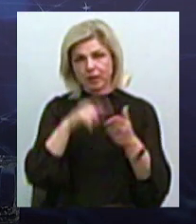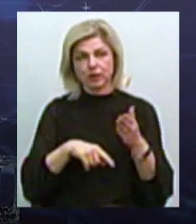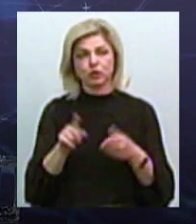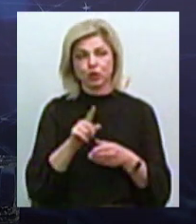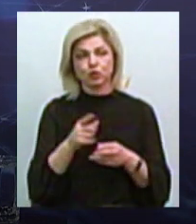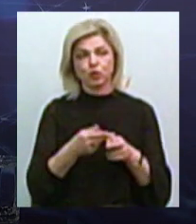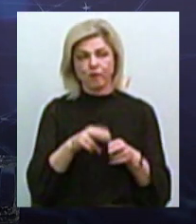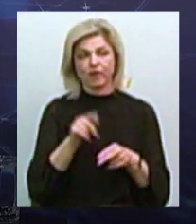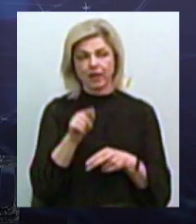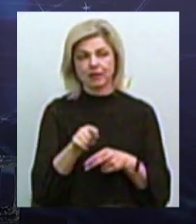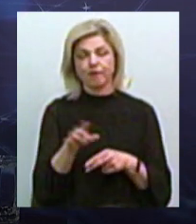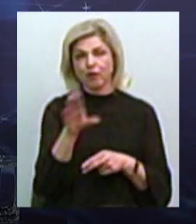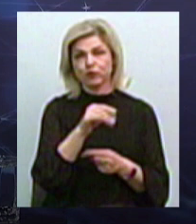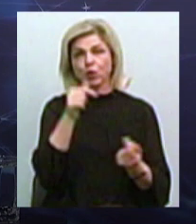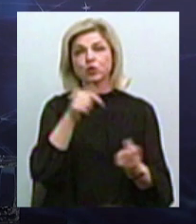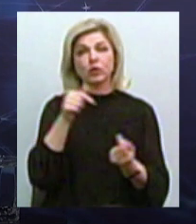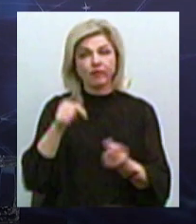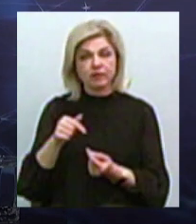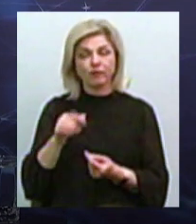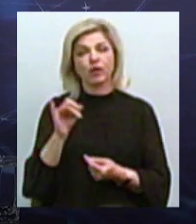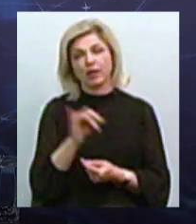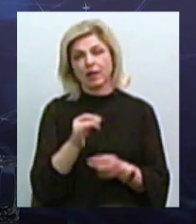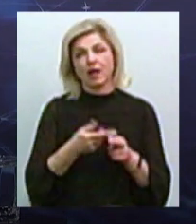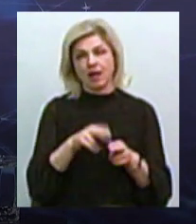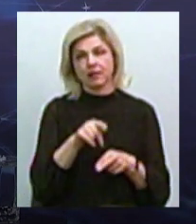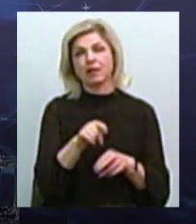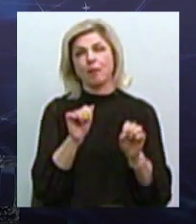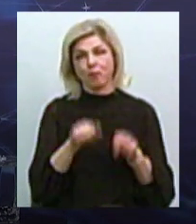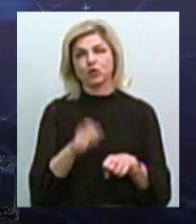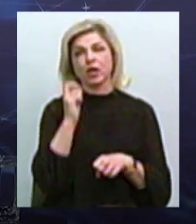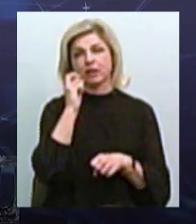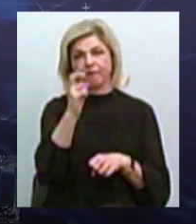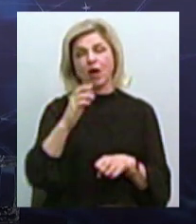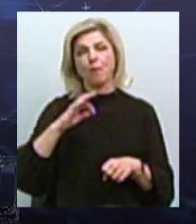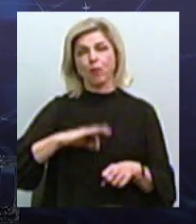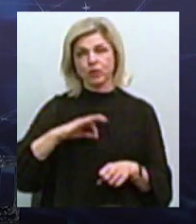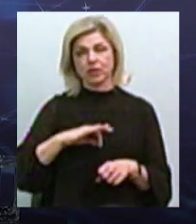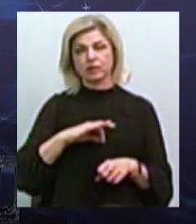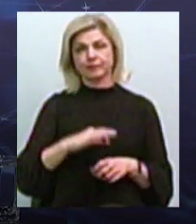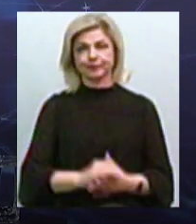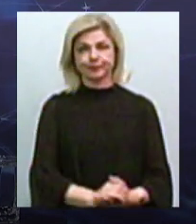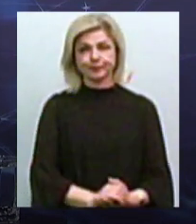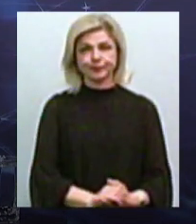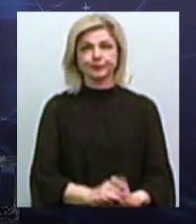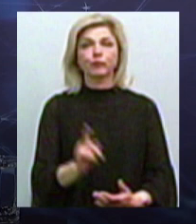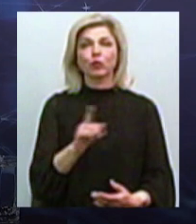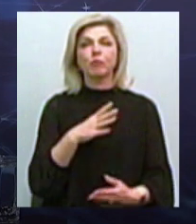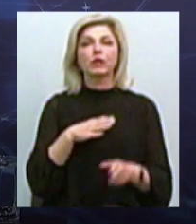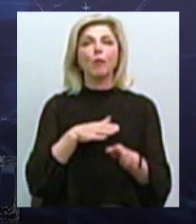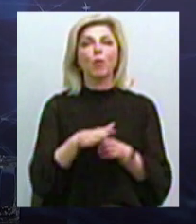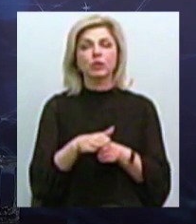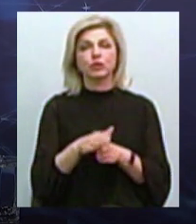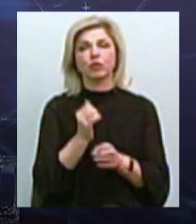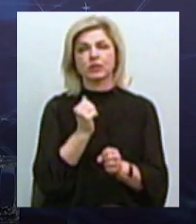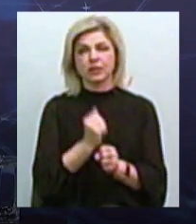все відповідає, і можна буде цим трамвайом використовуватися при експлуатації. Щоб була повністю підсоблена